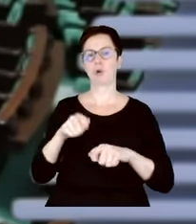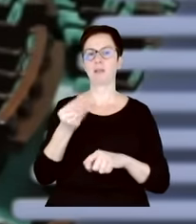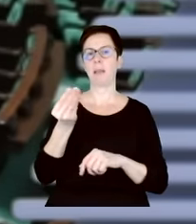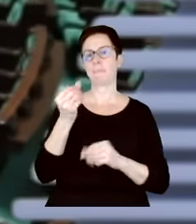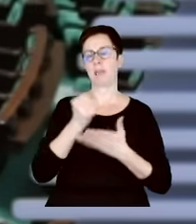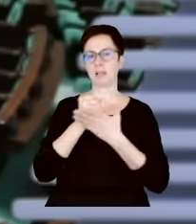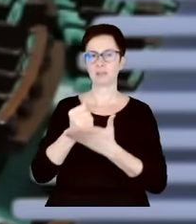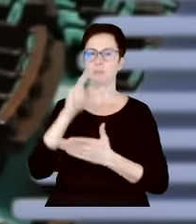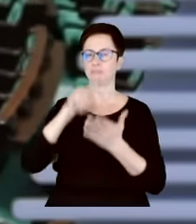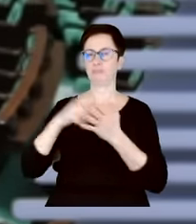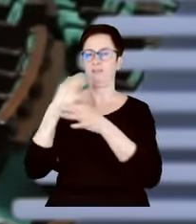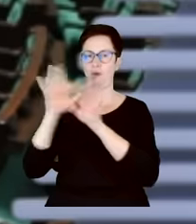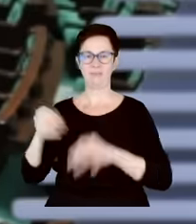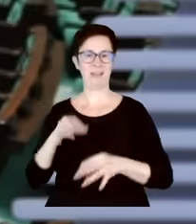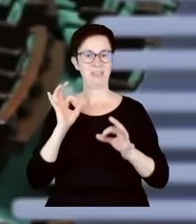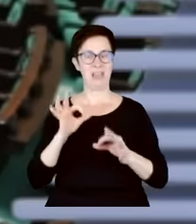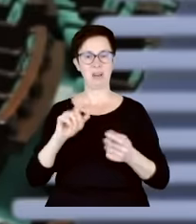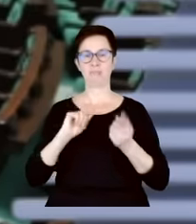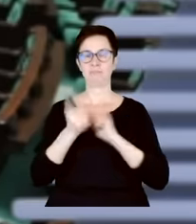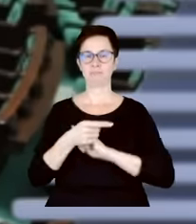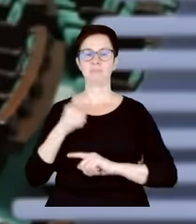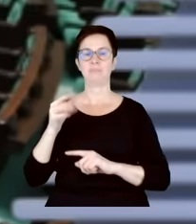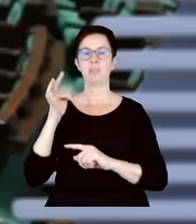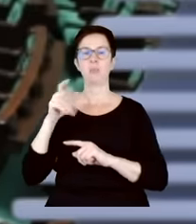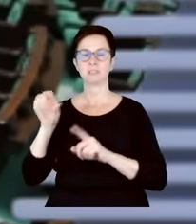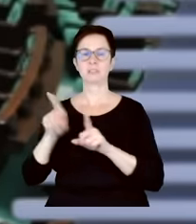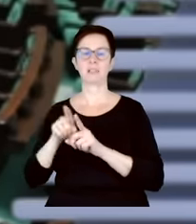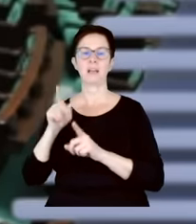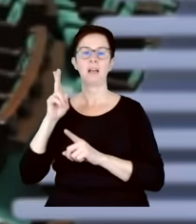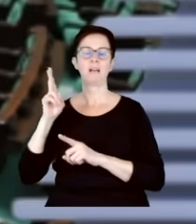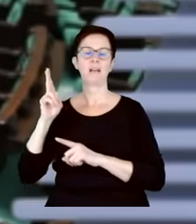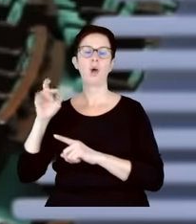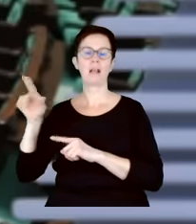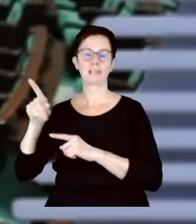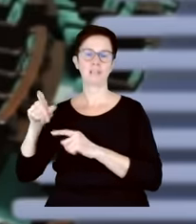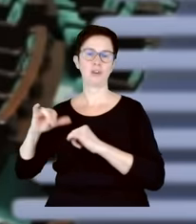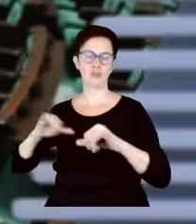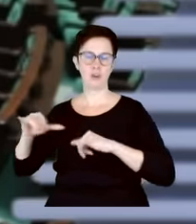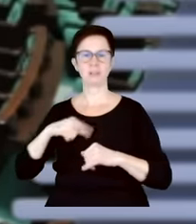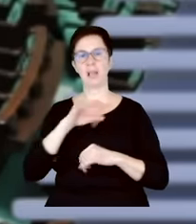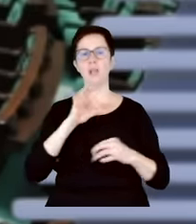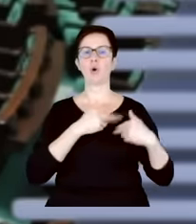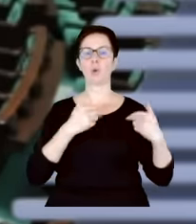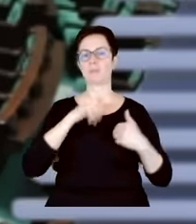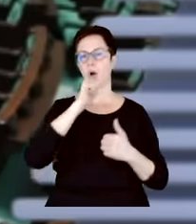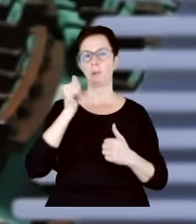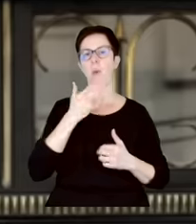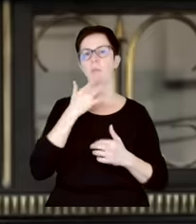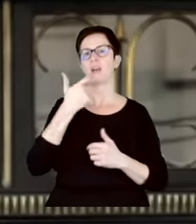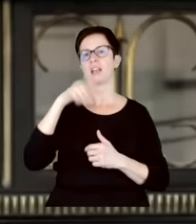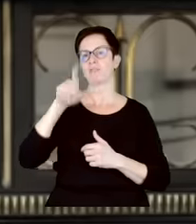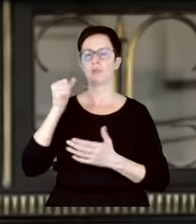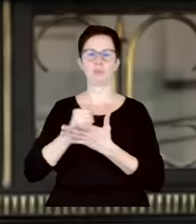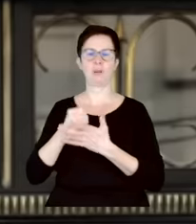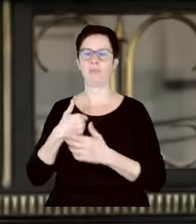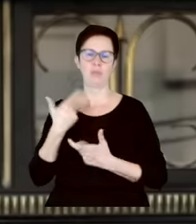dzisiaj, kiedy rządzi nowa koalicja z Tuskiem na czele, Komisja Europejska twierdzi, że sprawami indywidualnymi się nie zajmuje. Panie redaktorze,